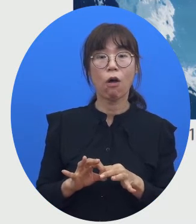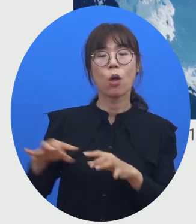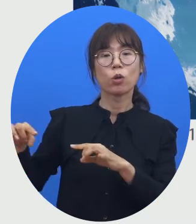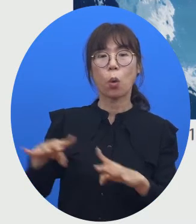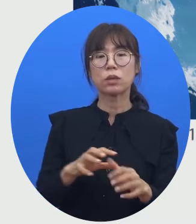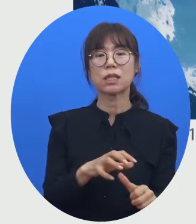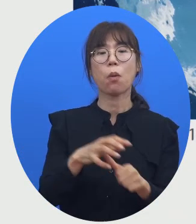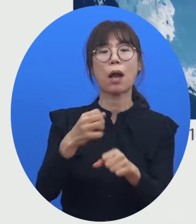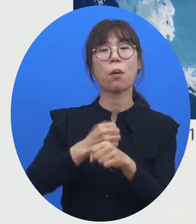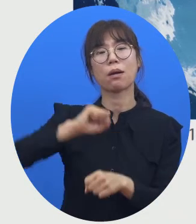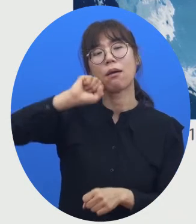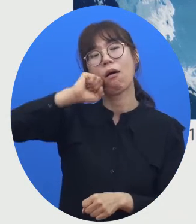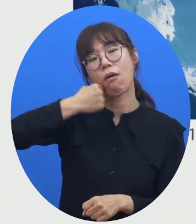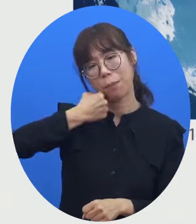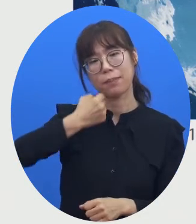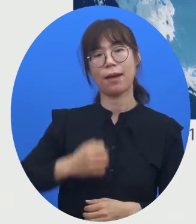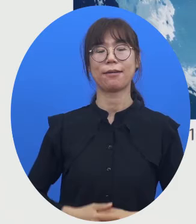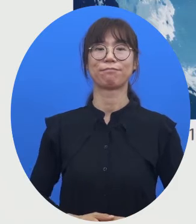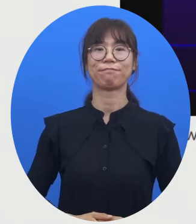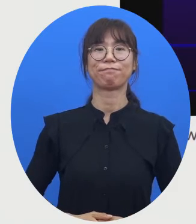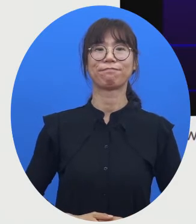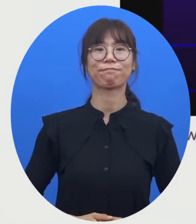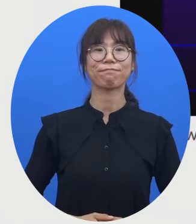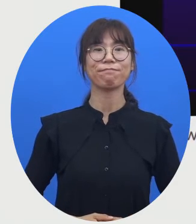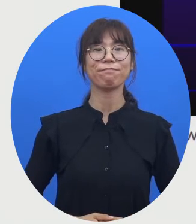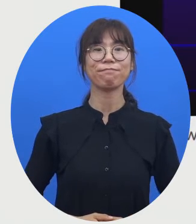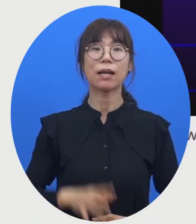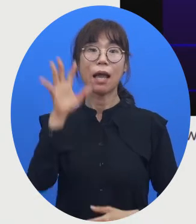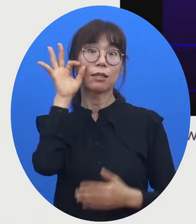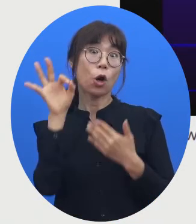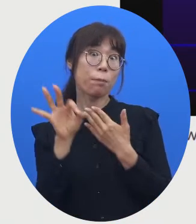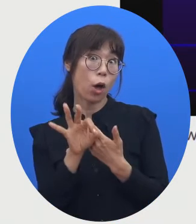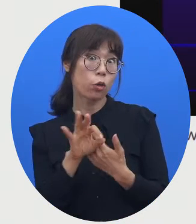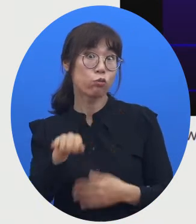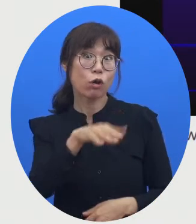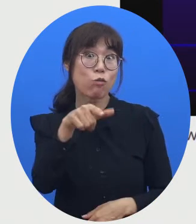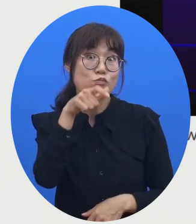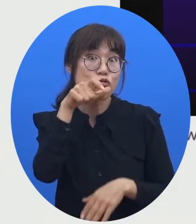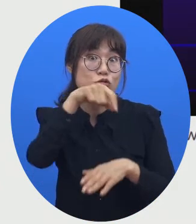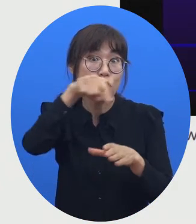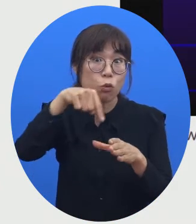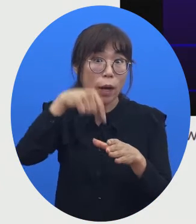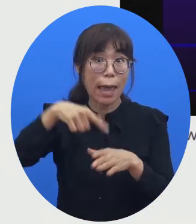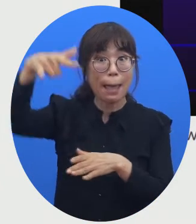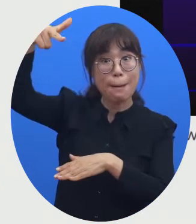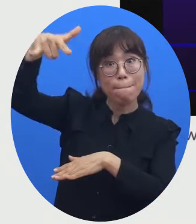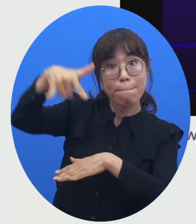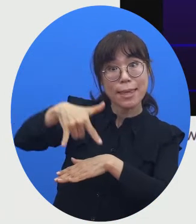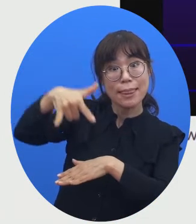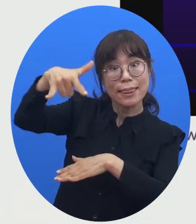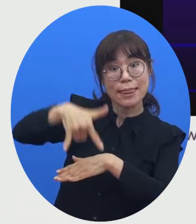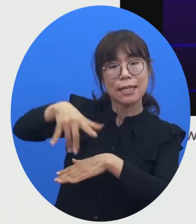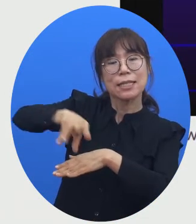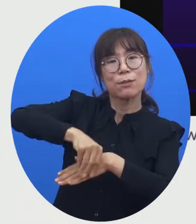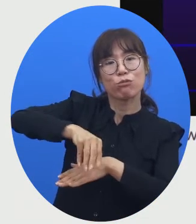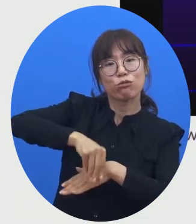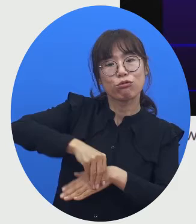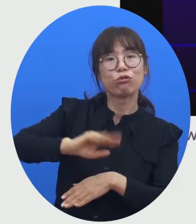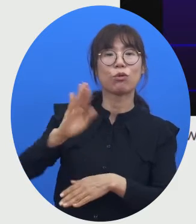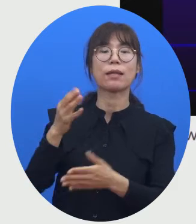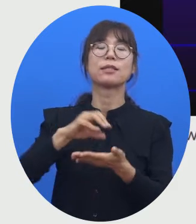활용할 수가 없다는 거죠. 그러면 우리가 물에 빛이 얼마나 많이 흡수되는가